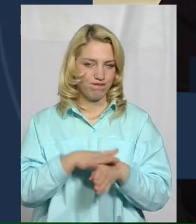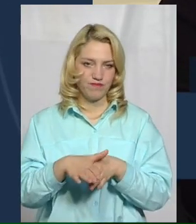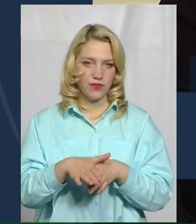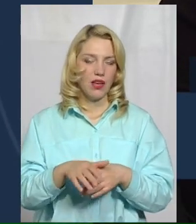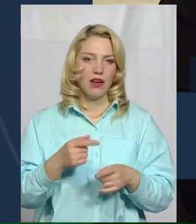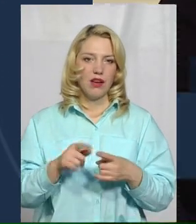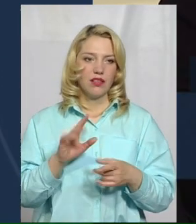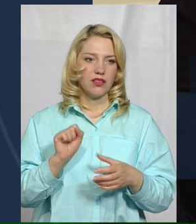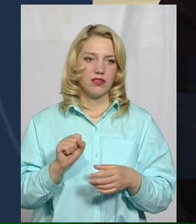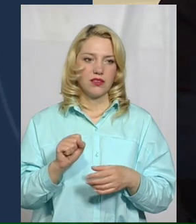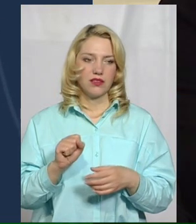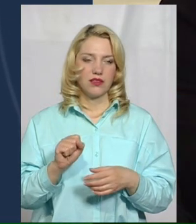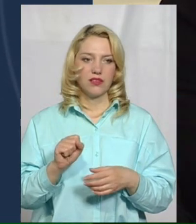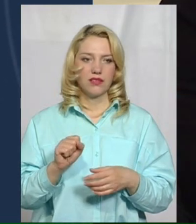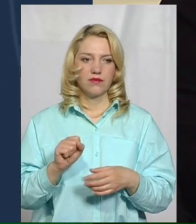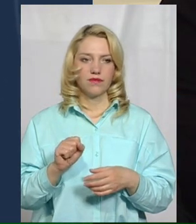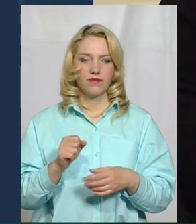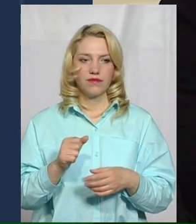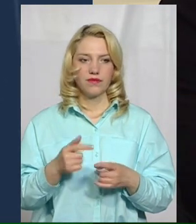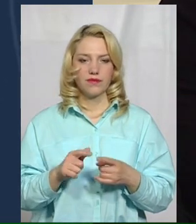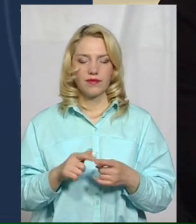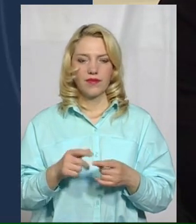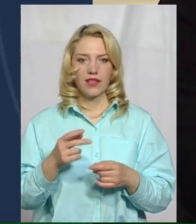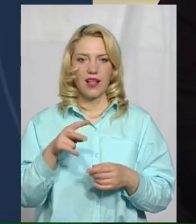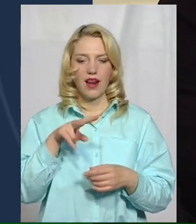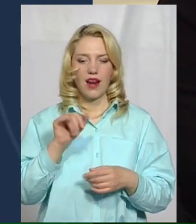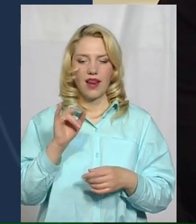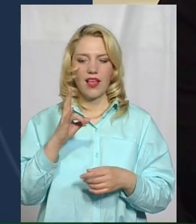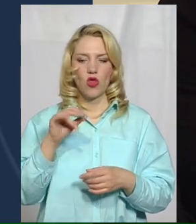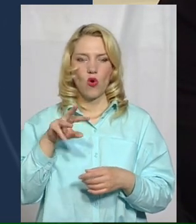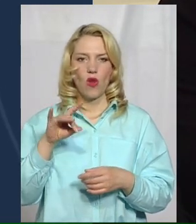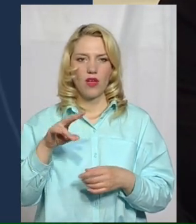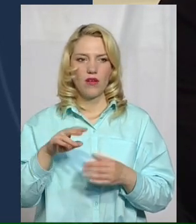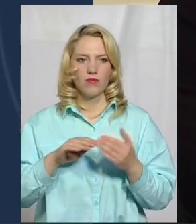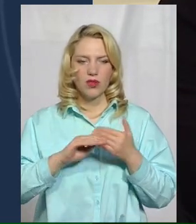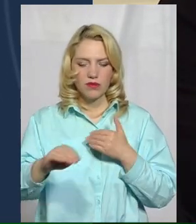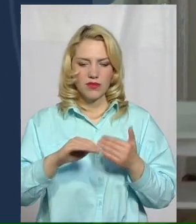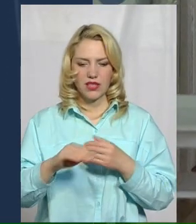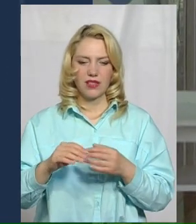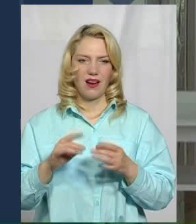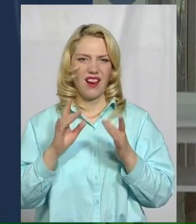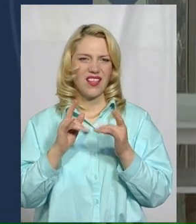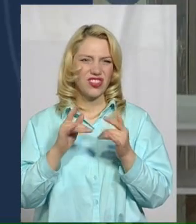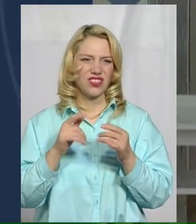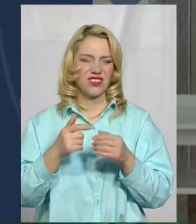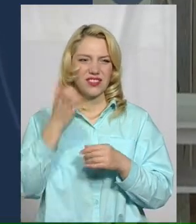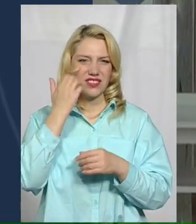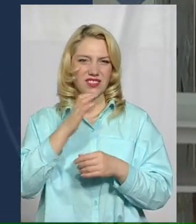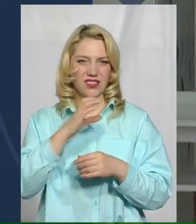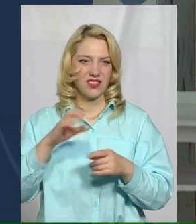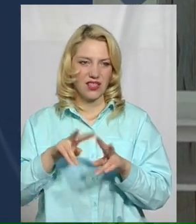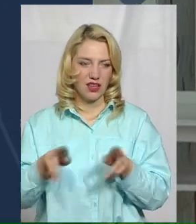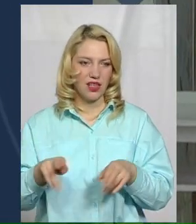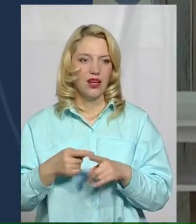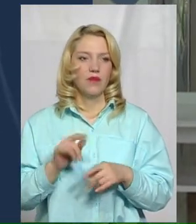ліноліумами в три слоя, з ліжками панцирного типу. Обласна дитяча лікарня